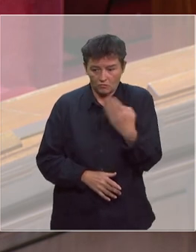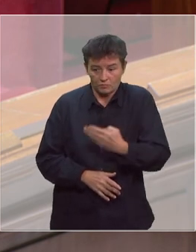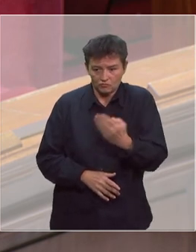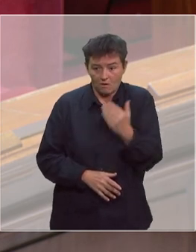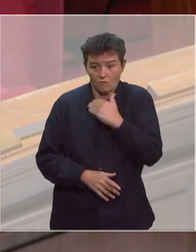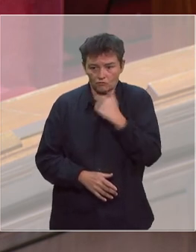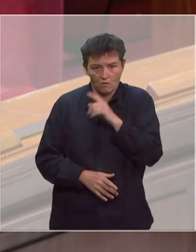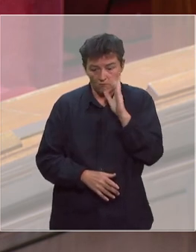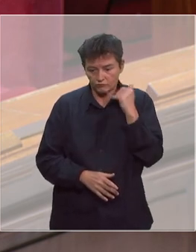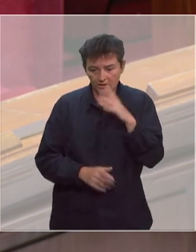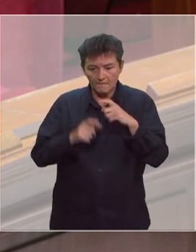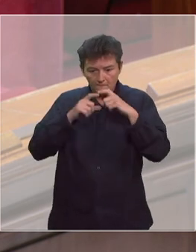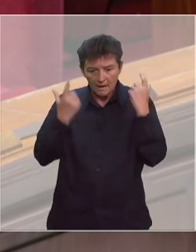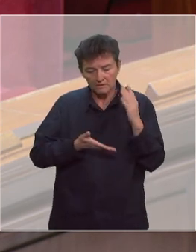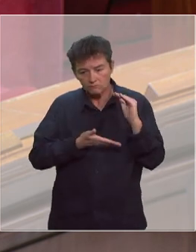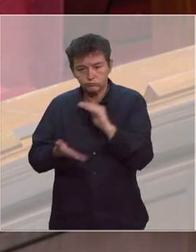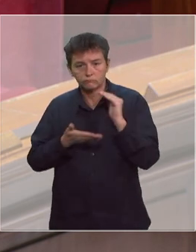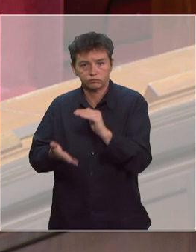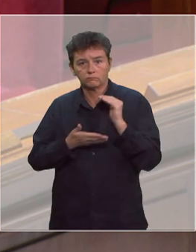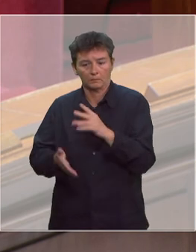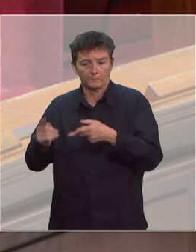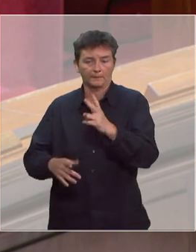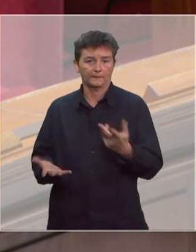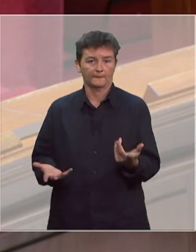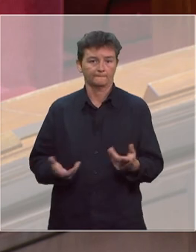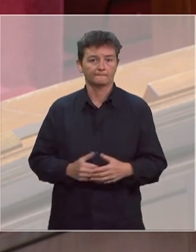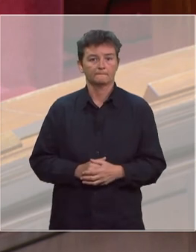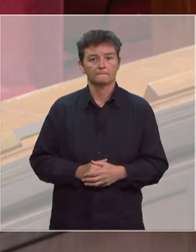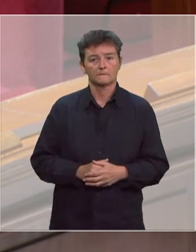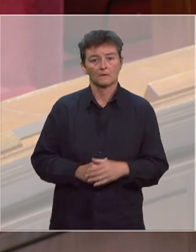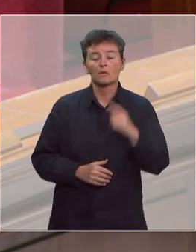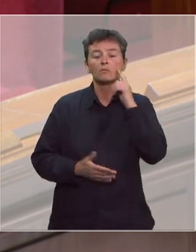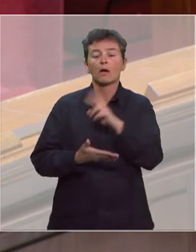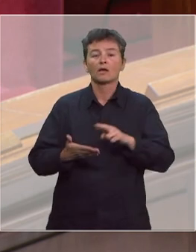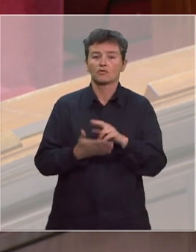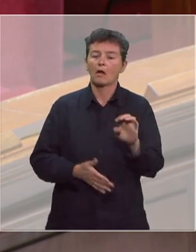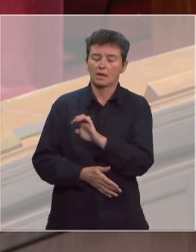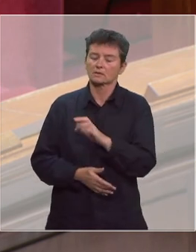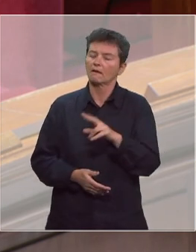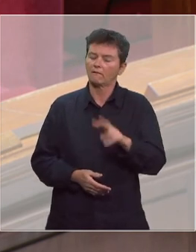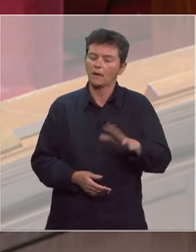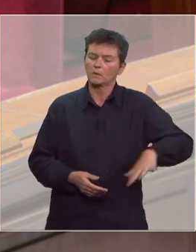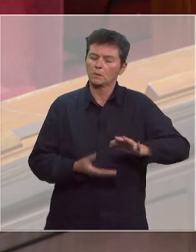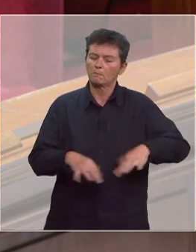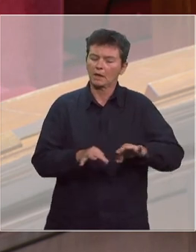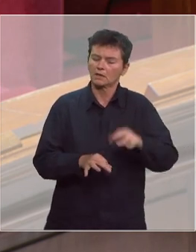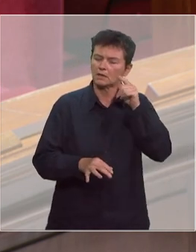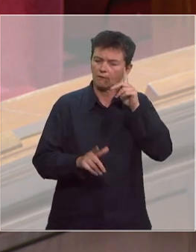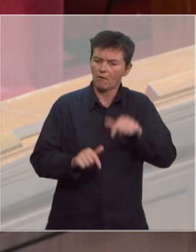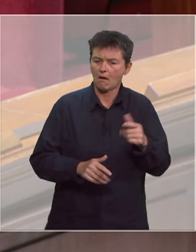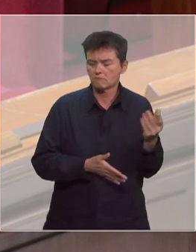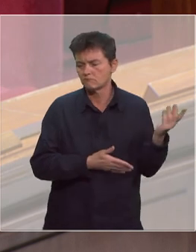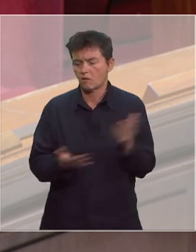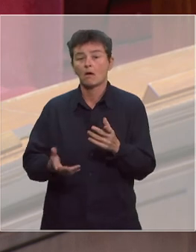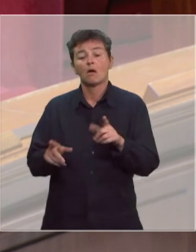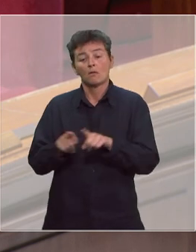approvisionnés en masques, en matériel de protection. Vous savez, l'effort de la nation pour la région Grand Est, je crois, a été à la hauteur de l'ambition avec beaucoup